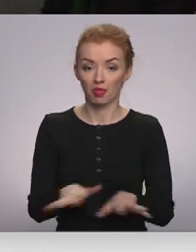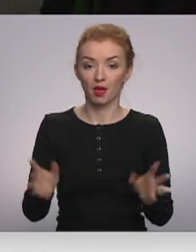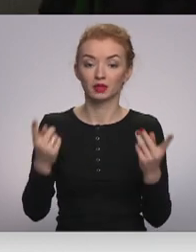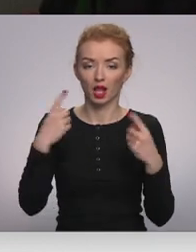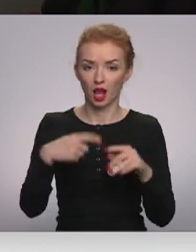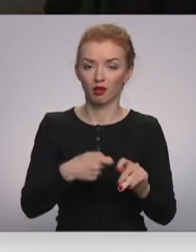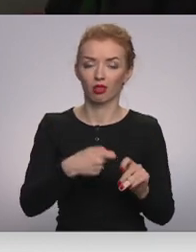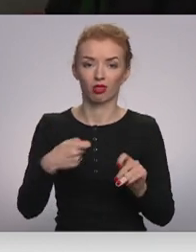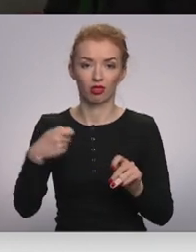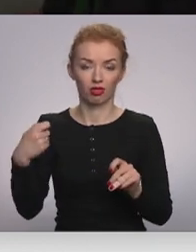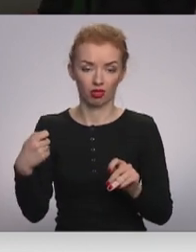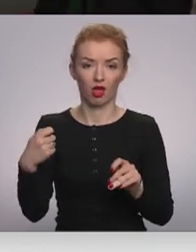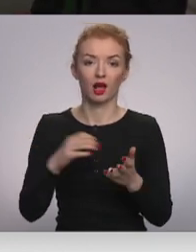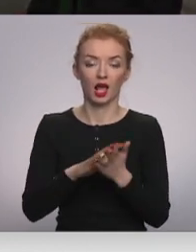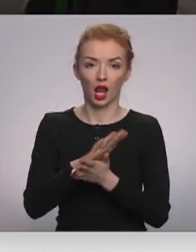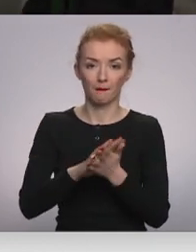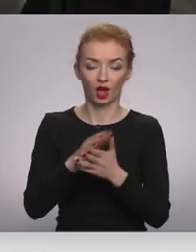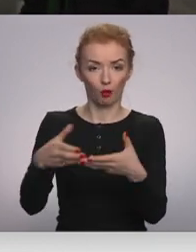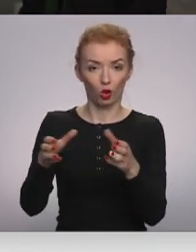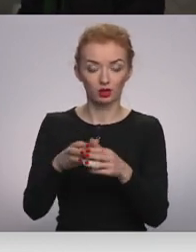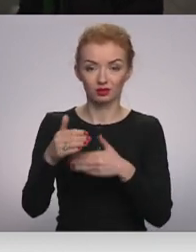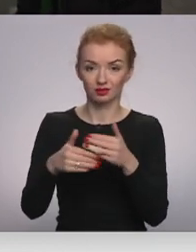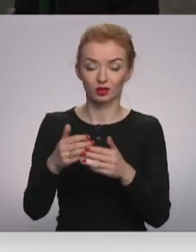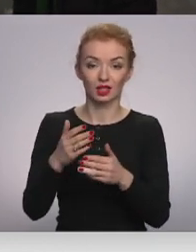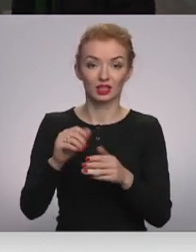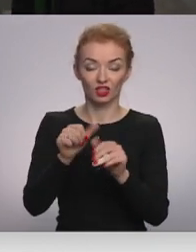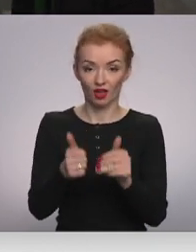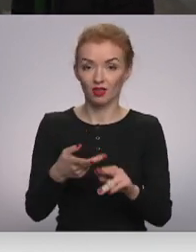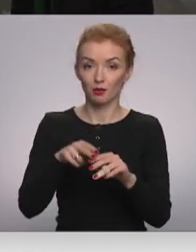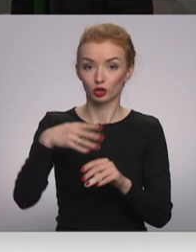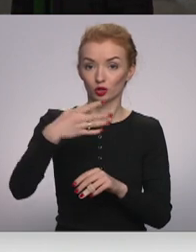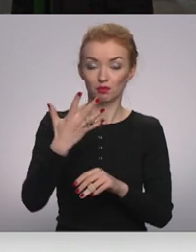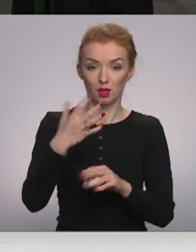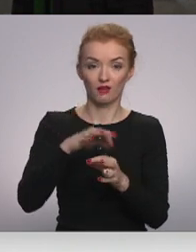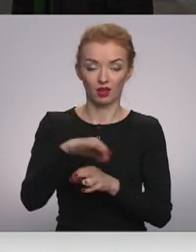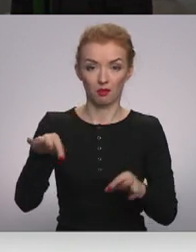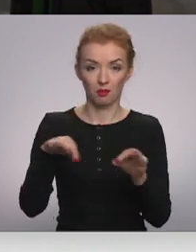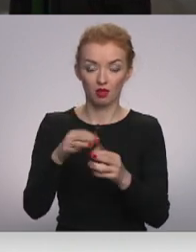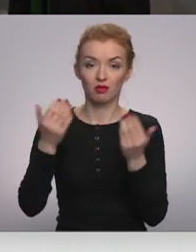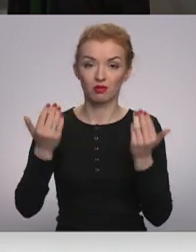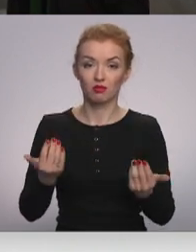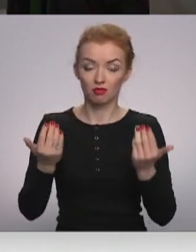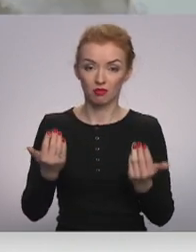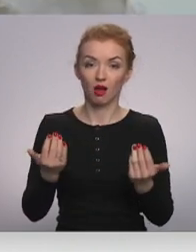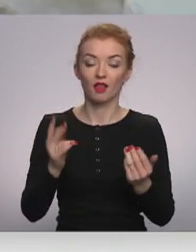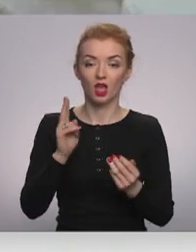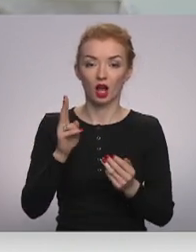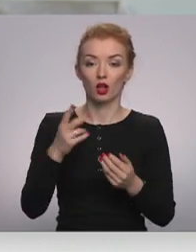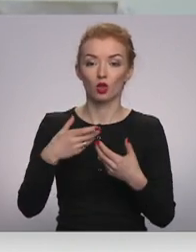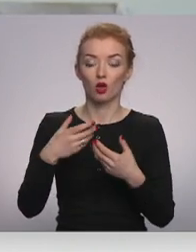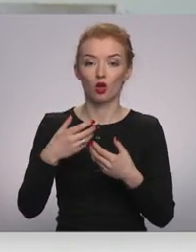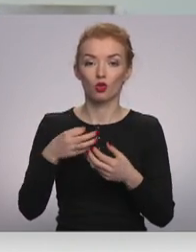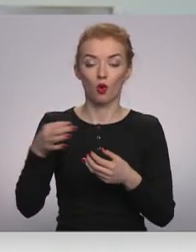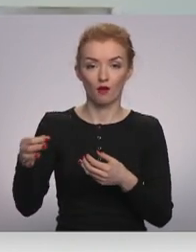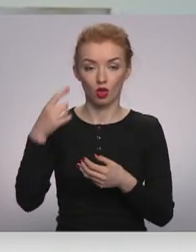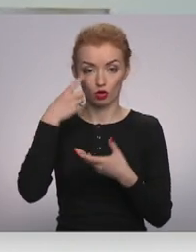kavējas reāli kermikas pūciņa izveid, un tieši šos 45 kvadrātmetrus tagad nu jau ķekavas novada dome, lēmā dot